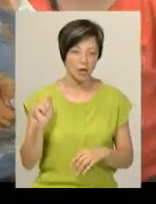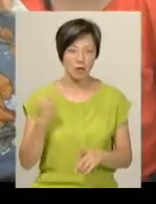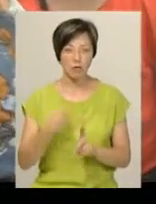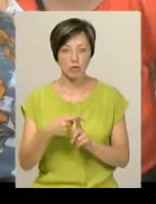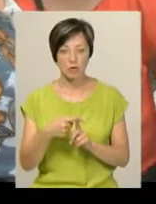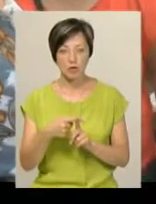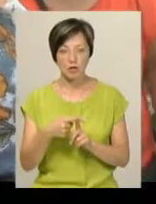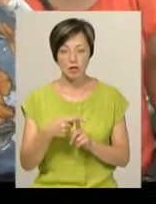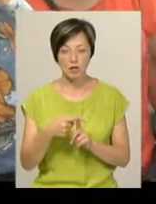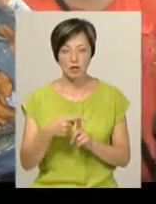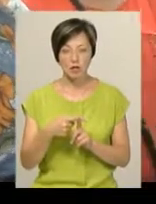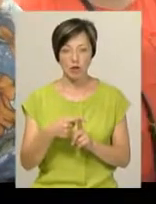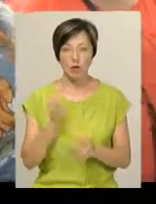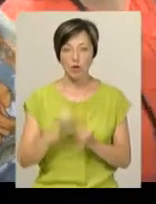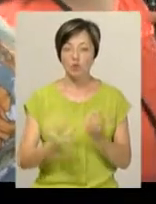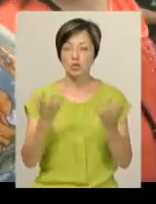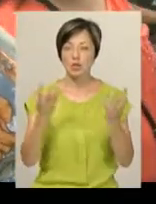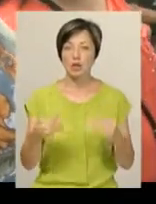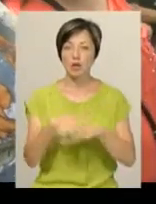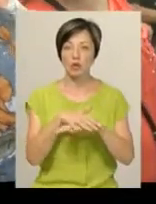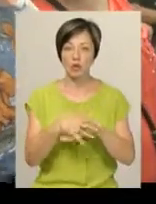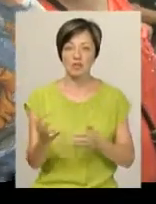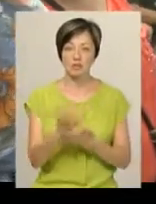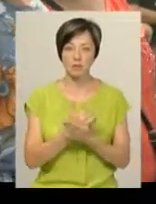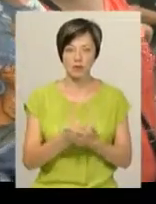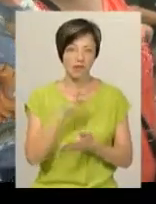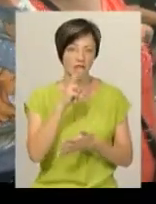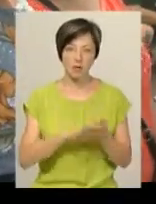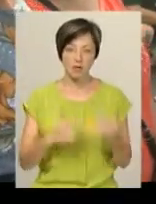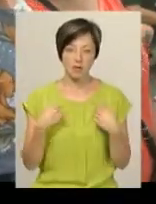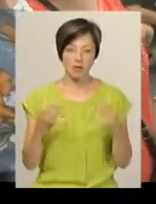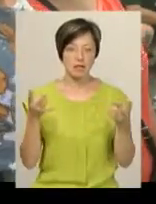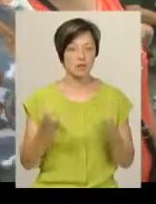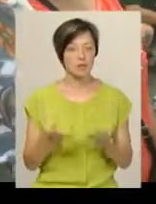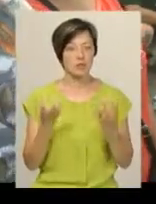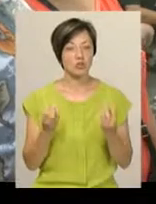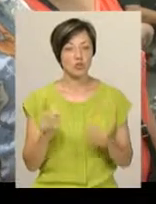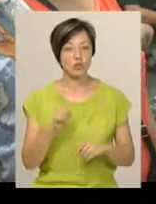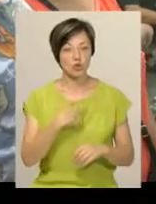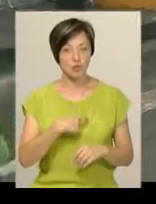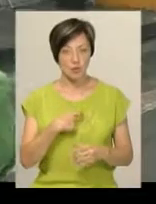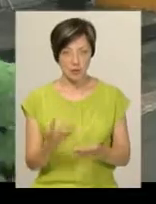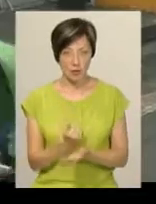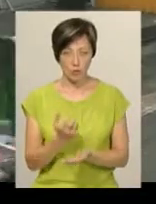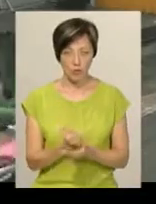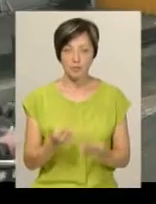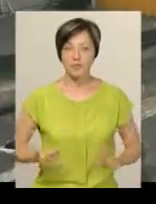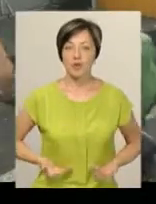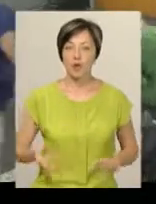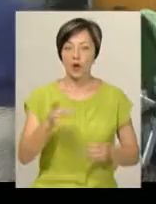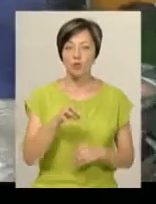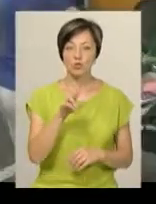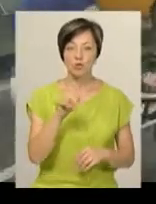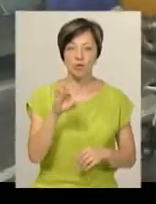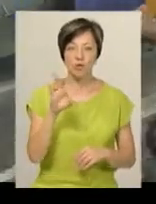плюс кожен день ринковий збір, то вибачте, мені треба ще щось собі заробити. Жителька мікрорайону